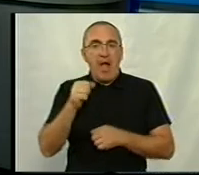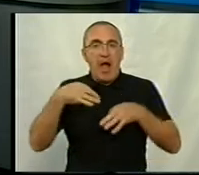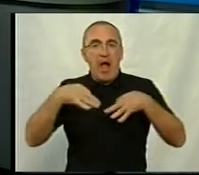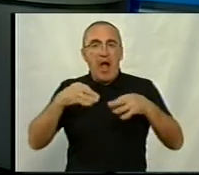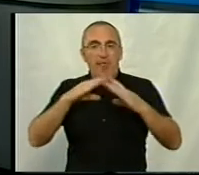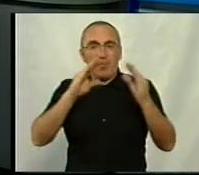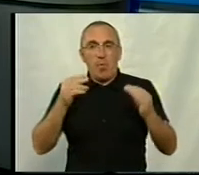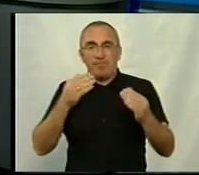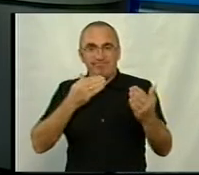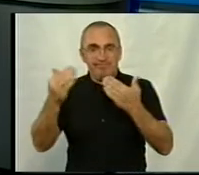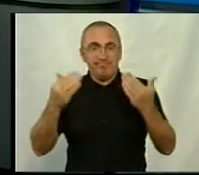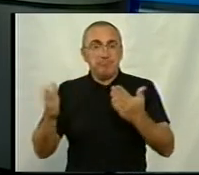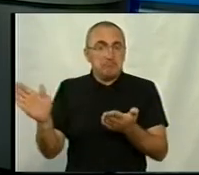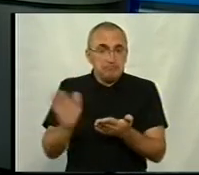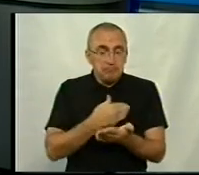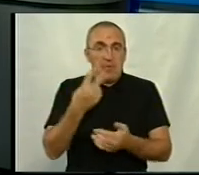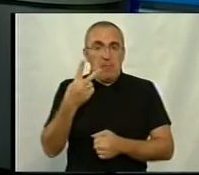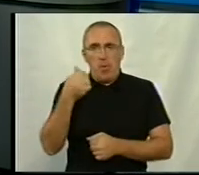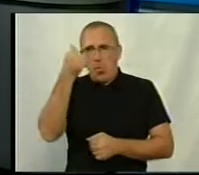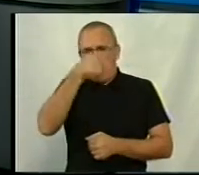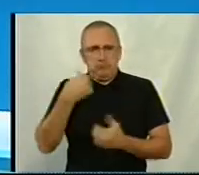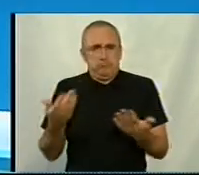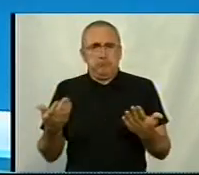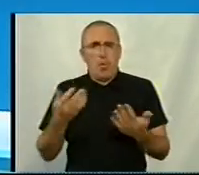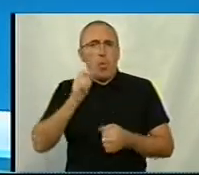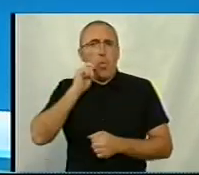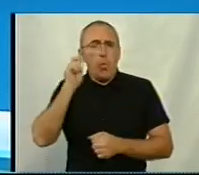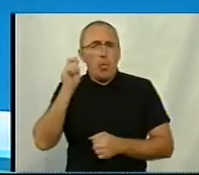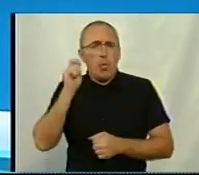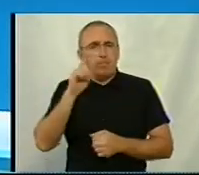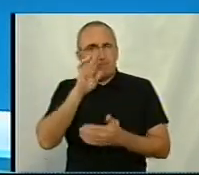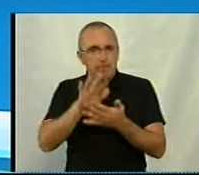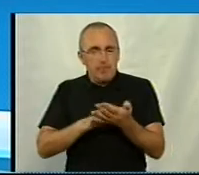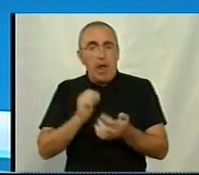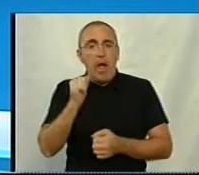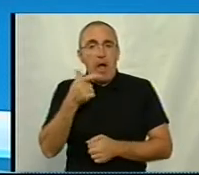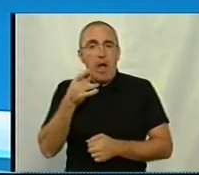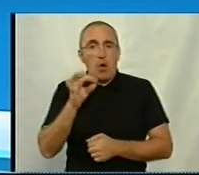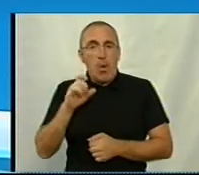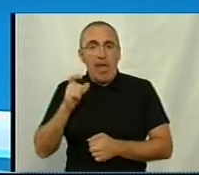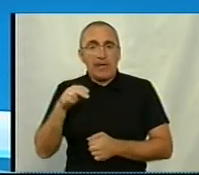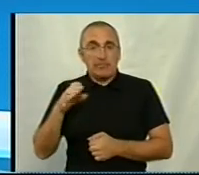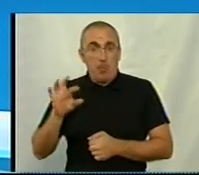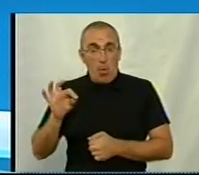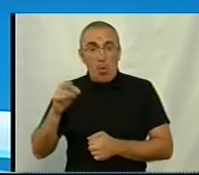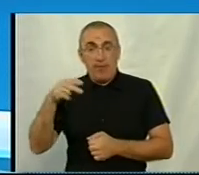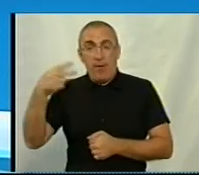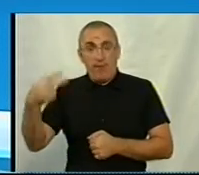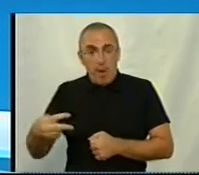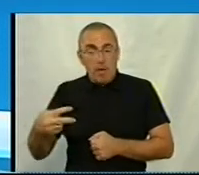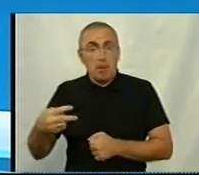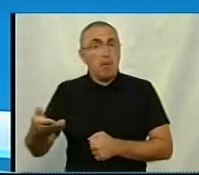наступний рік його теж не буде. В 2021 році тим не менше «Агроекспо-2020» у Кропивницькому